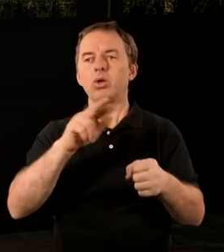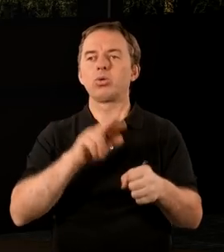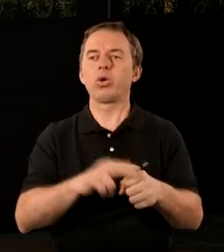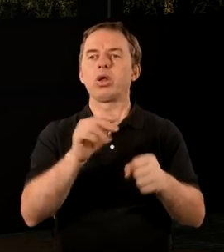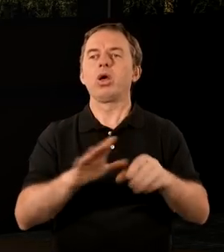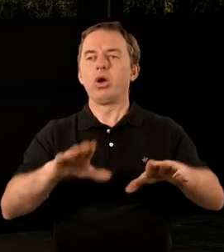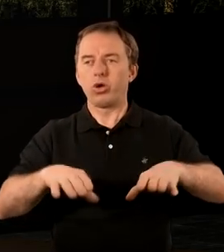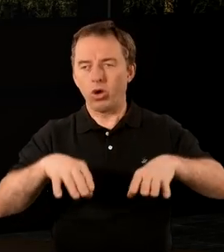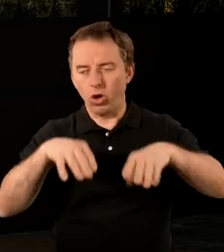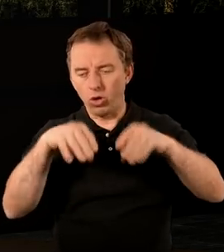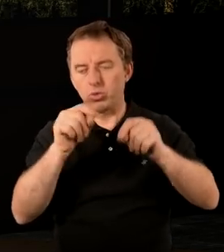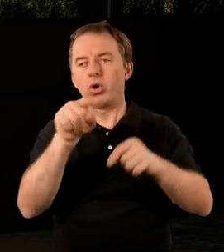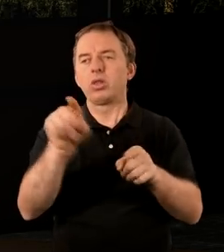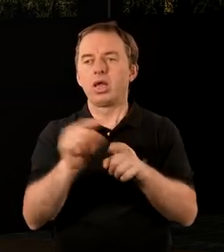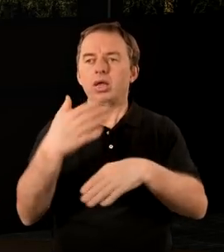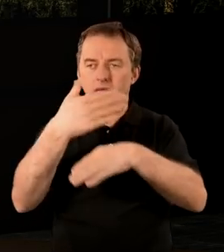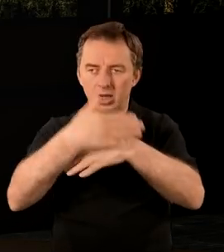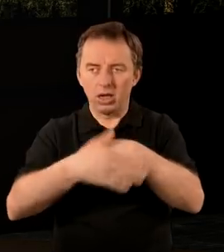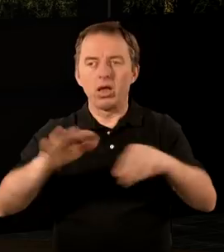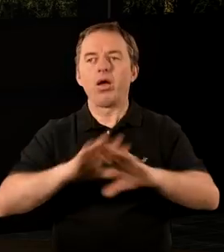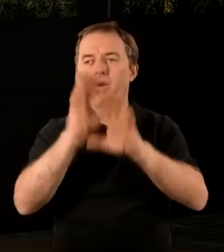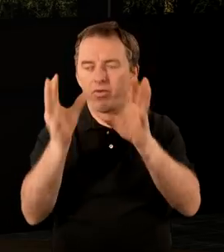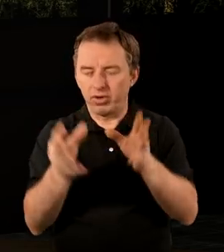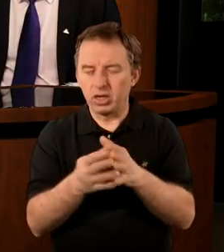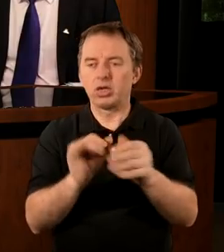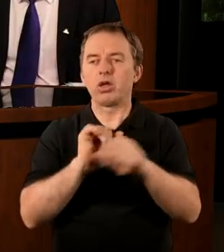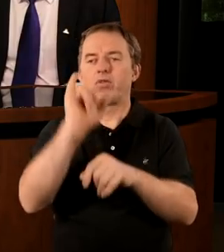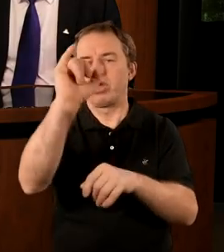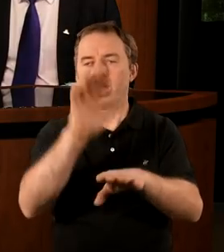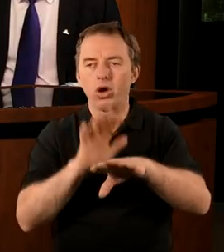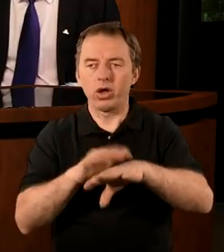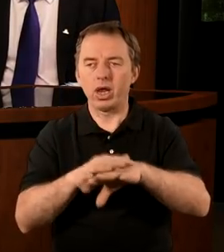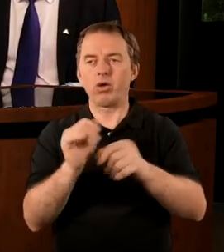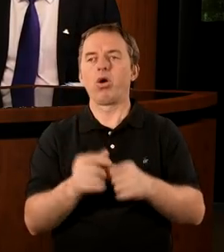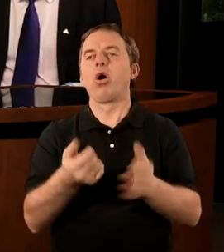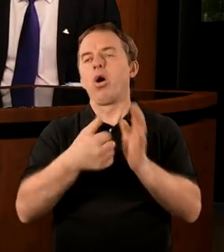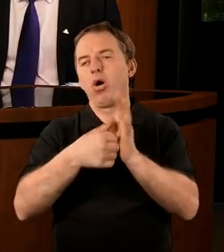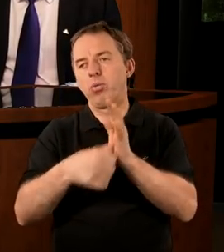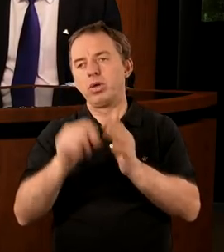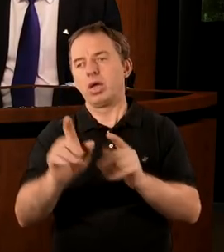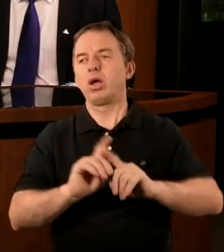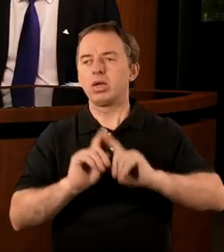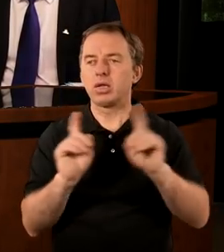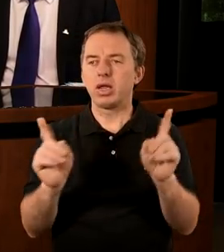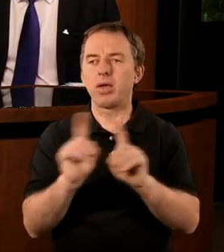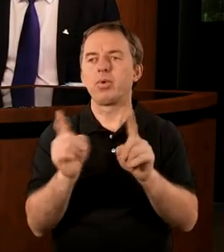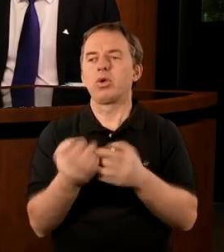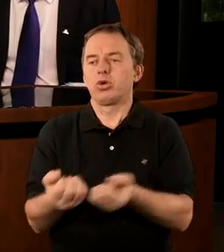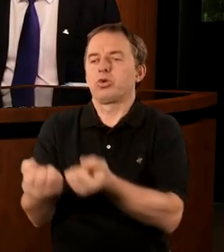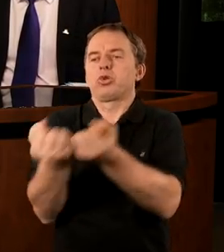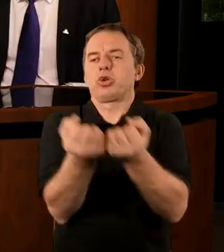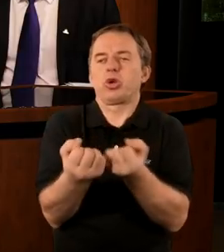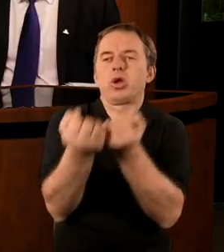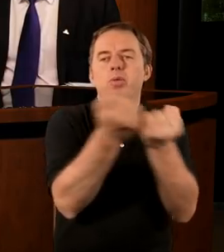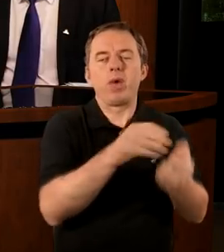ten, który rozpoczął i on zakończy i wszystko jest w jego ręku. Oprócz tego symbolu, że trzyma w